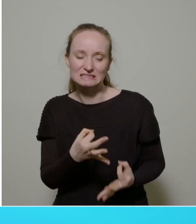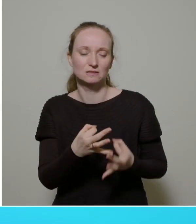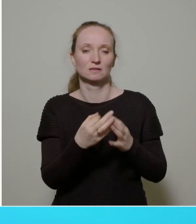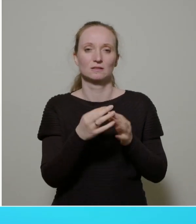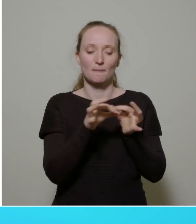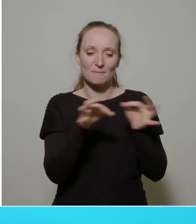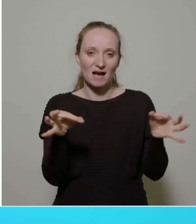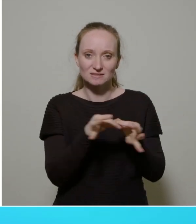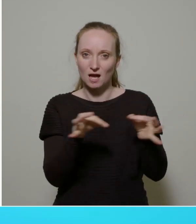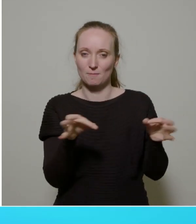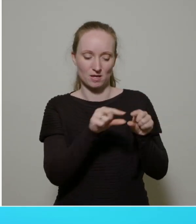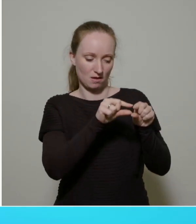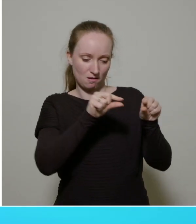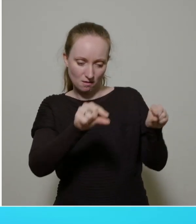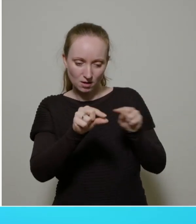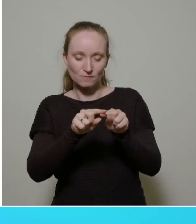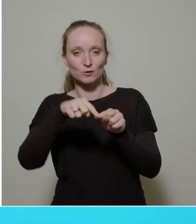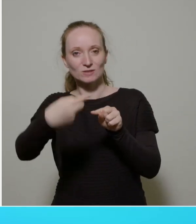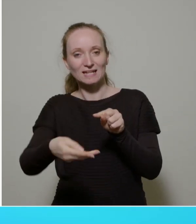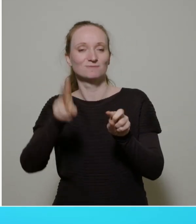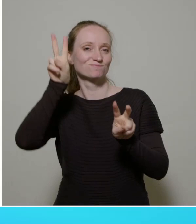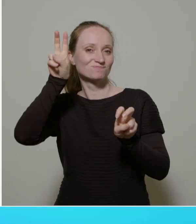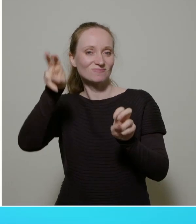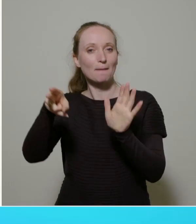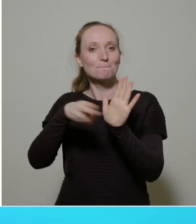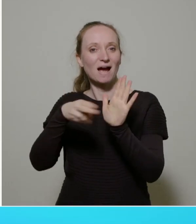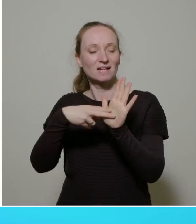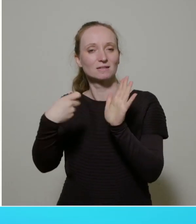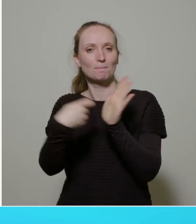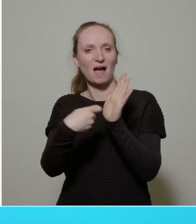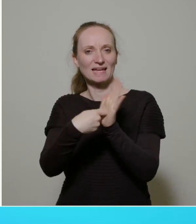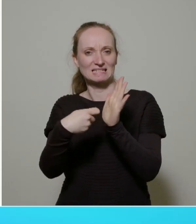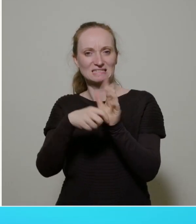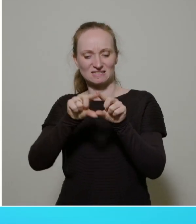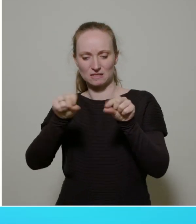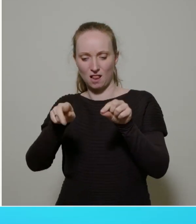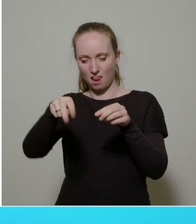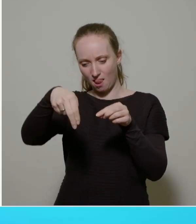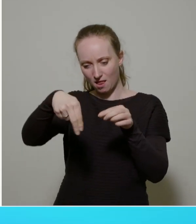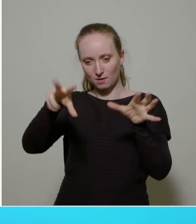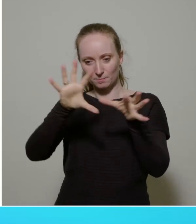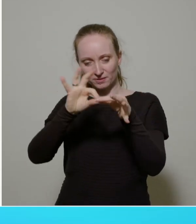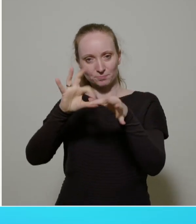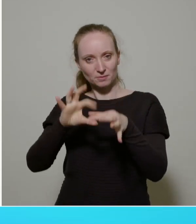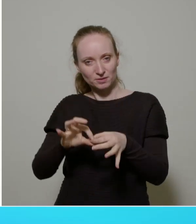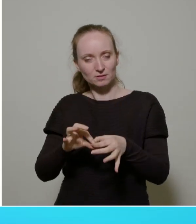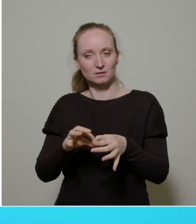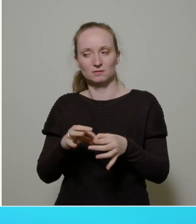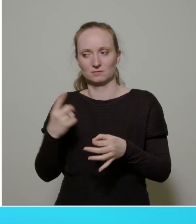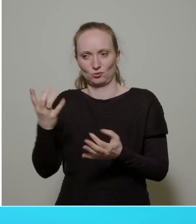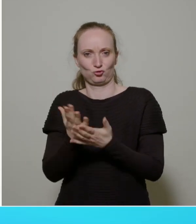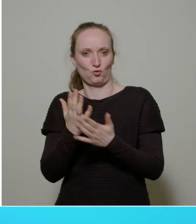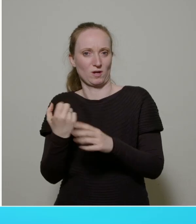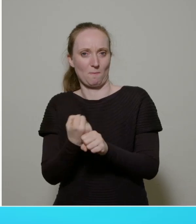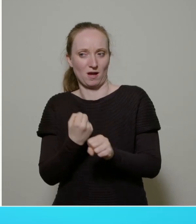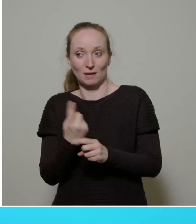Preiszettel dran zu hängen, dann hätte sie es doch zum Klimaaktionsplan gemacht. Und es hilft nicht, sechs Monate später